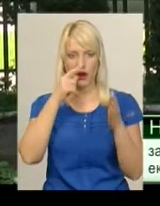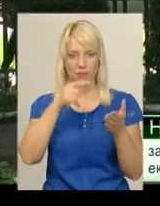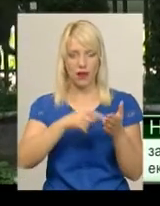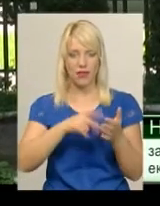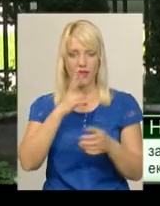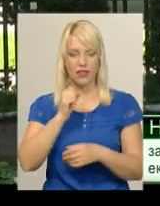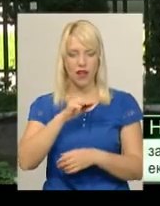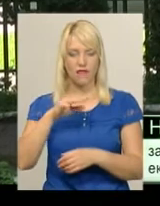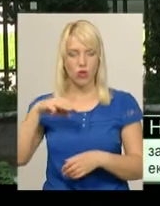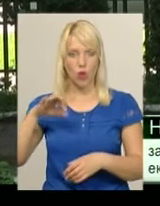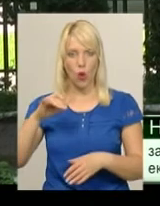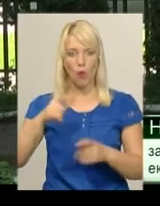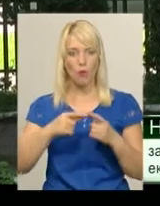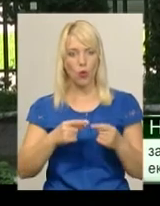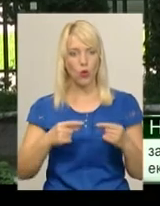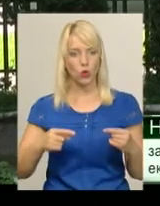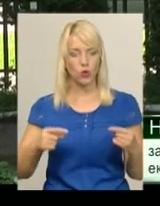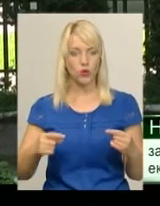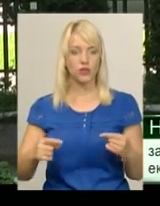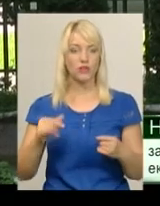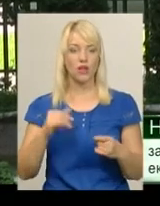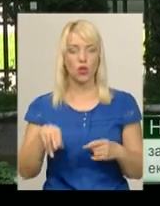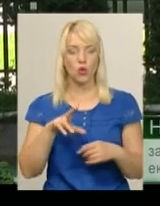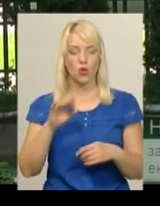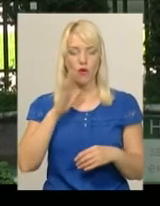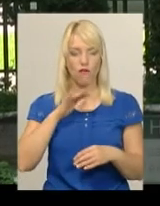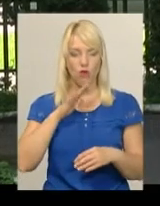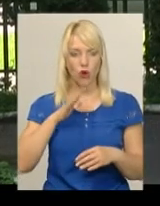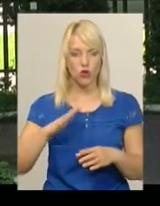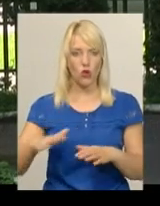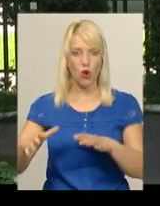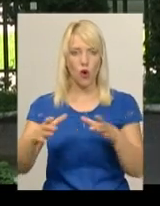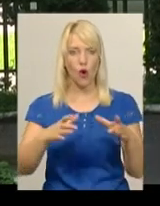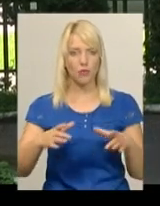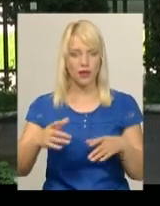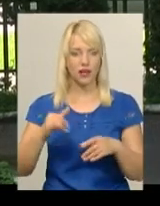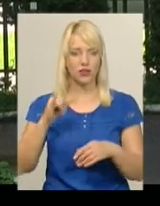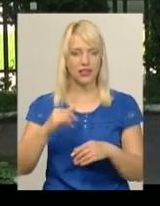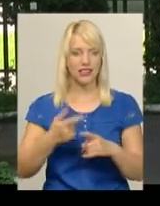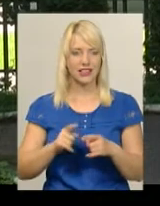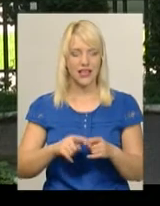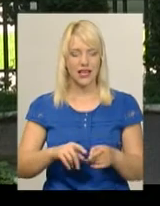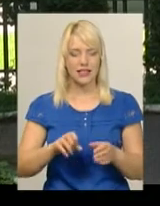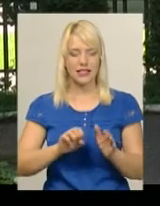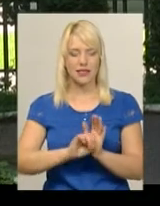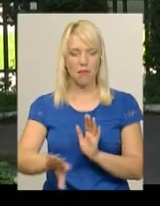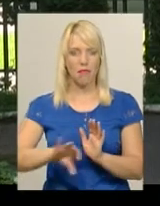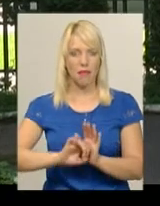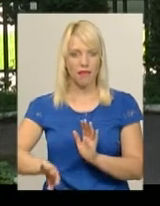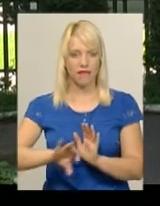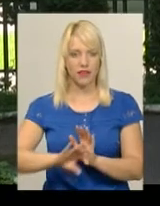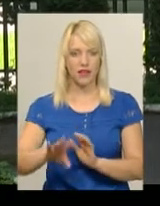нафтопродуктів до водного об'єкту. І це смив на